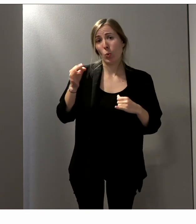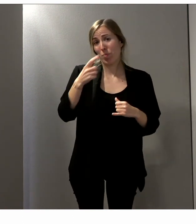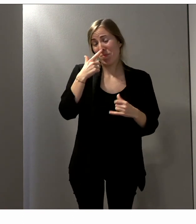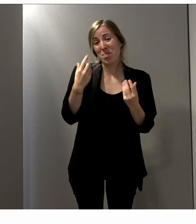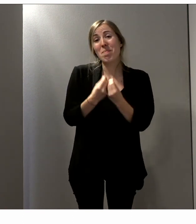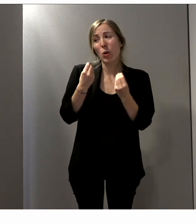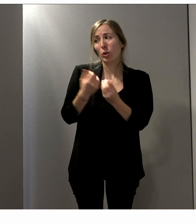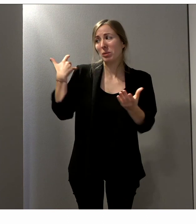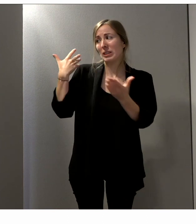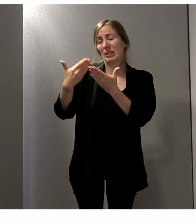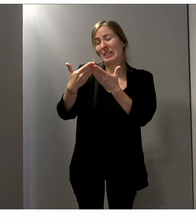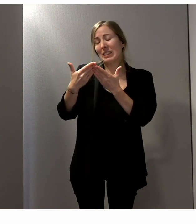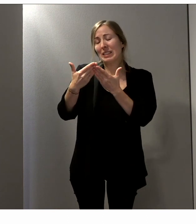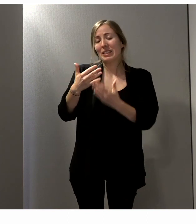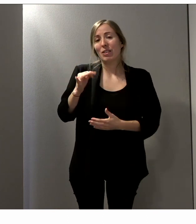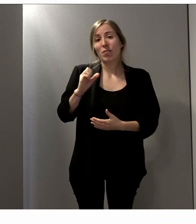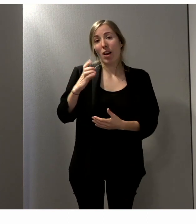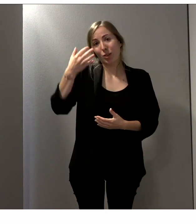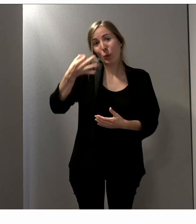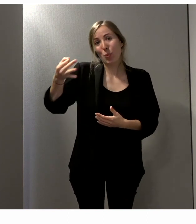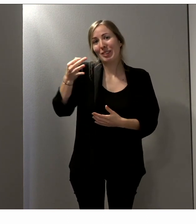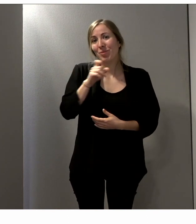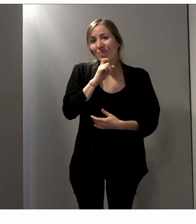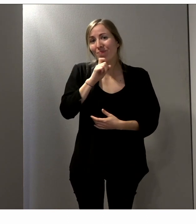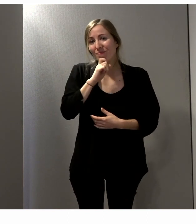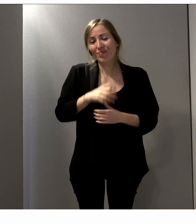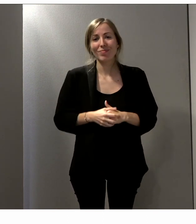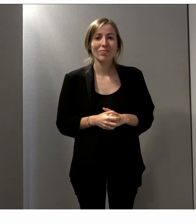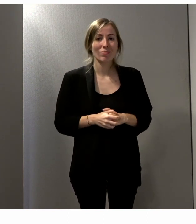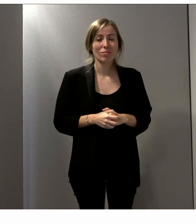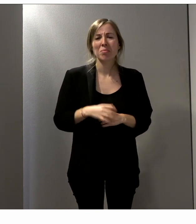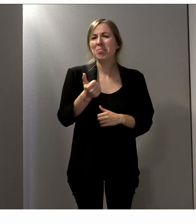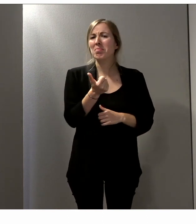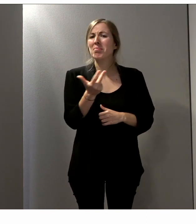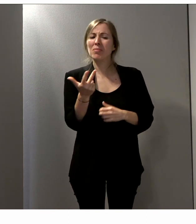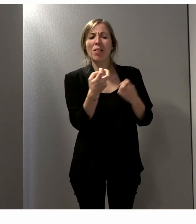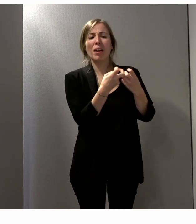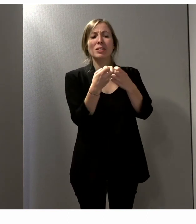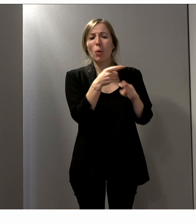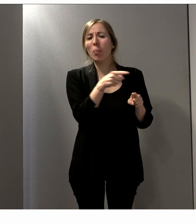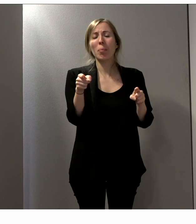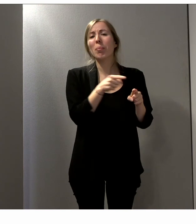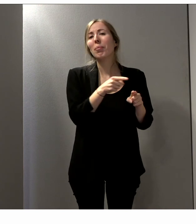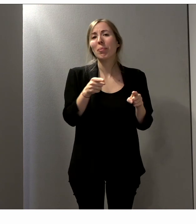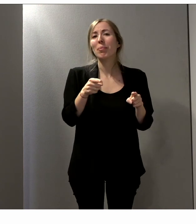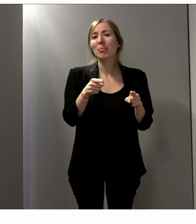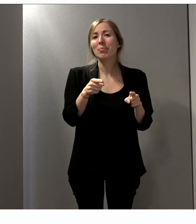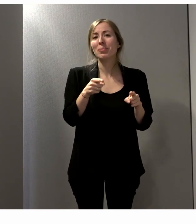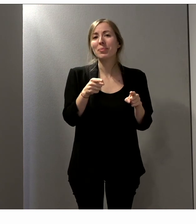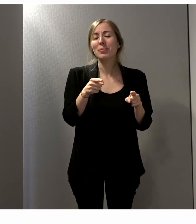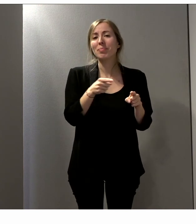forcément encore toujours le cas. On a quelques exemples où justement ça avait été mentionné